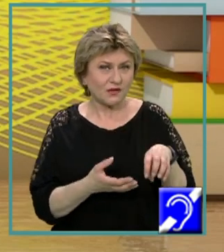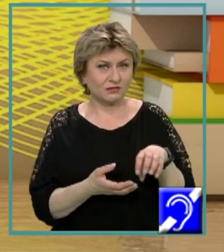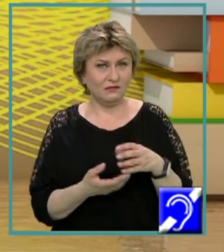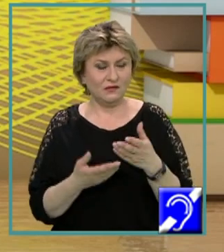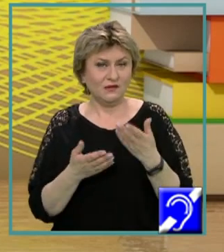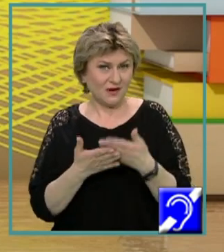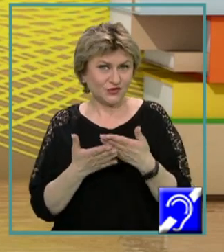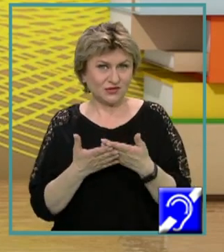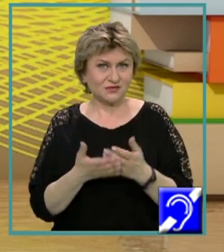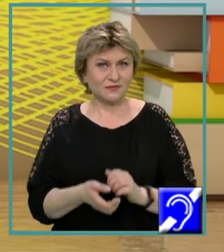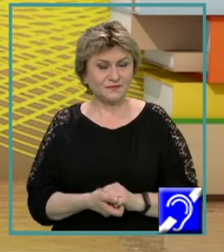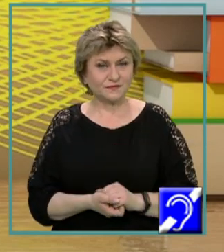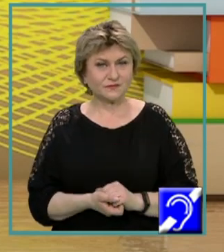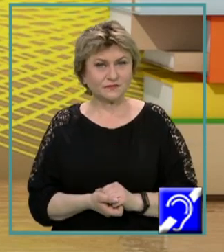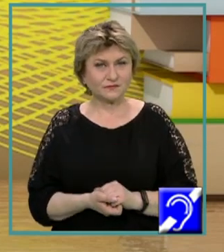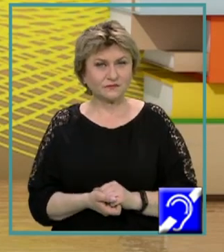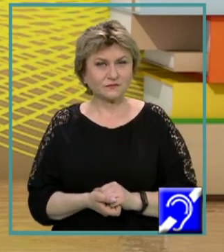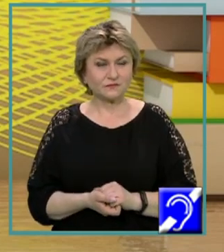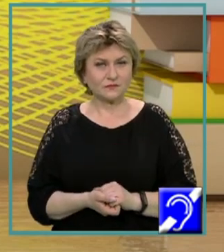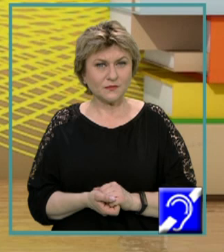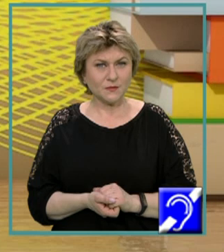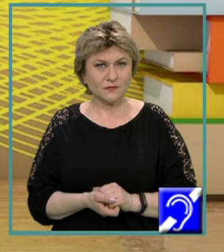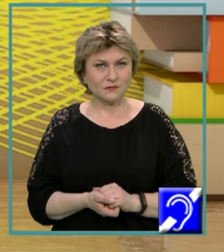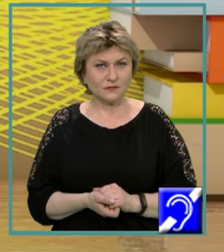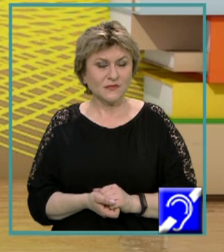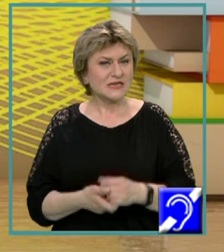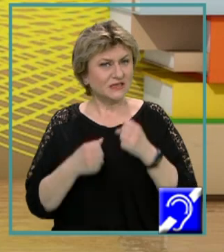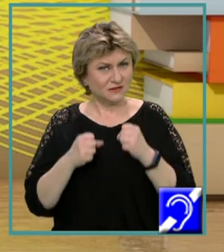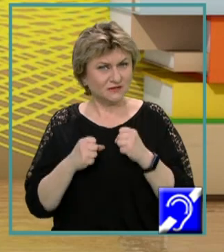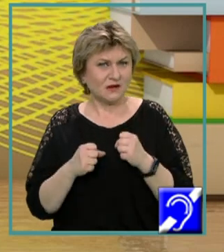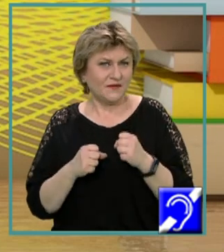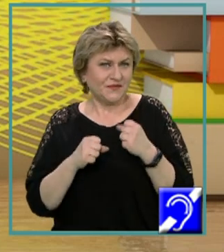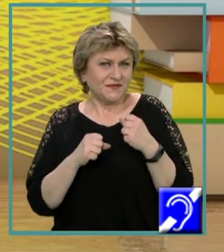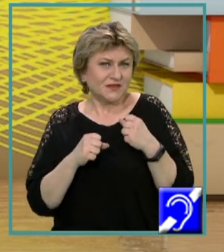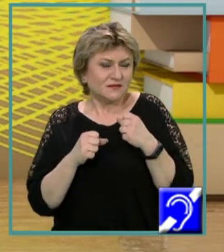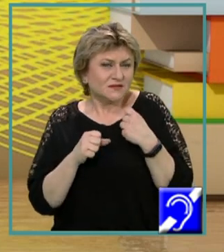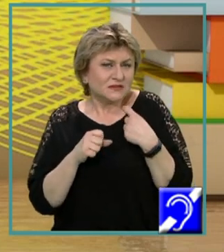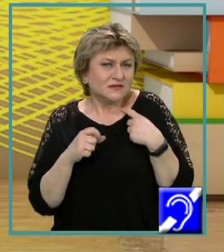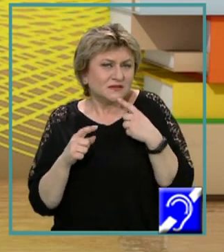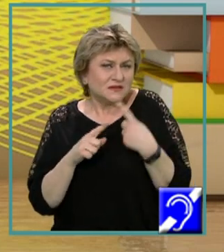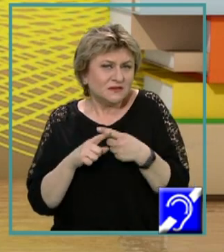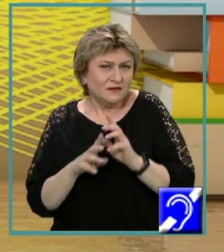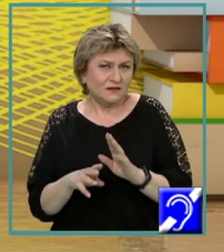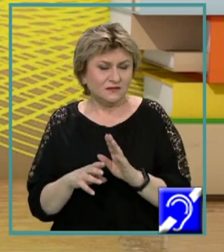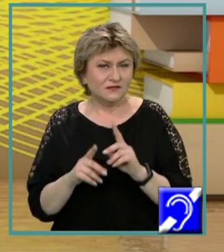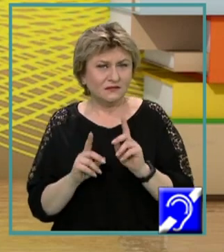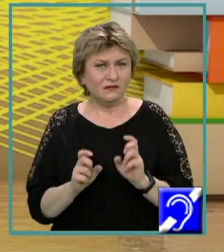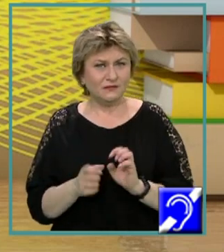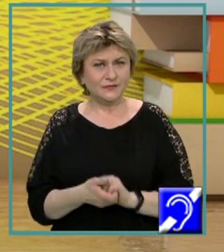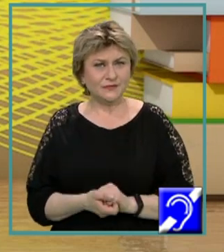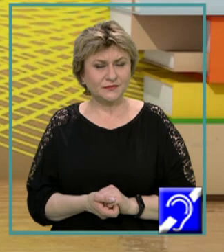ține strict, alocarea acesteia ține strict de